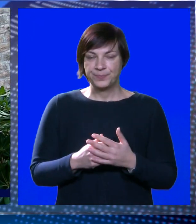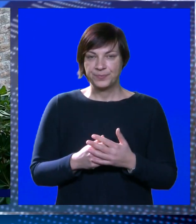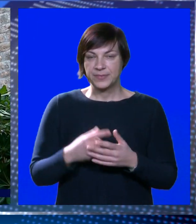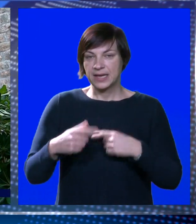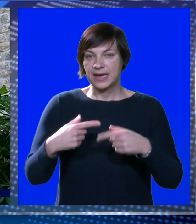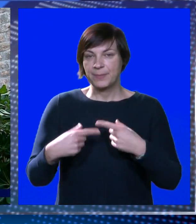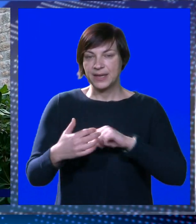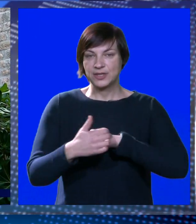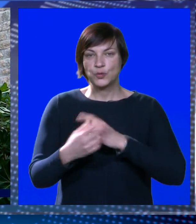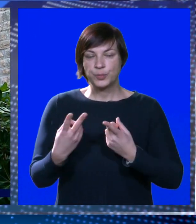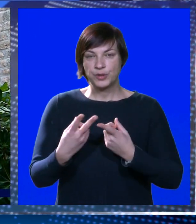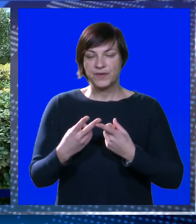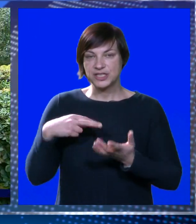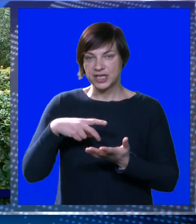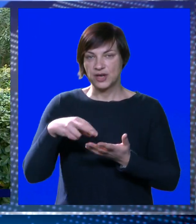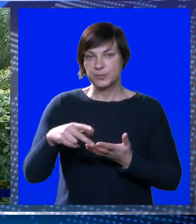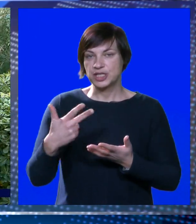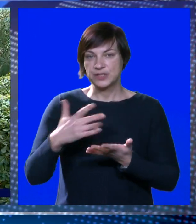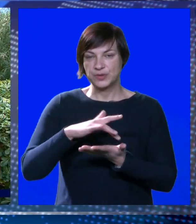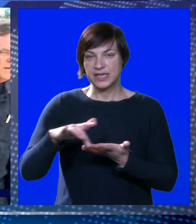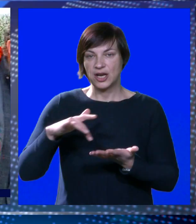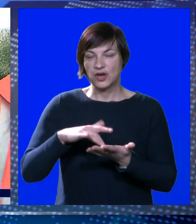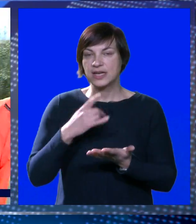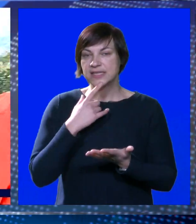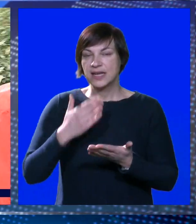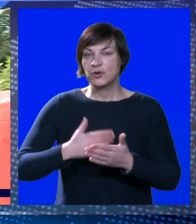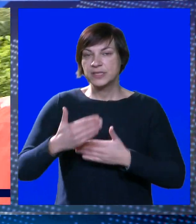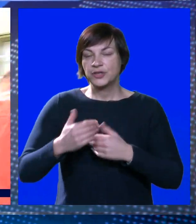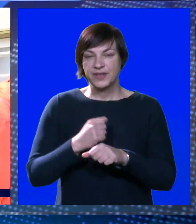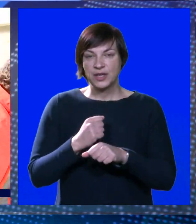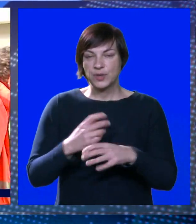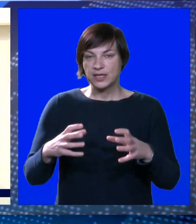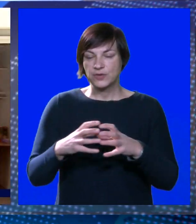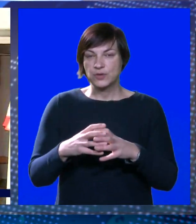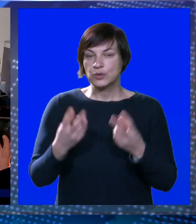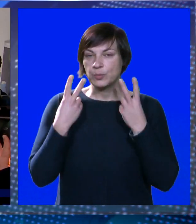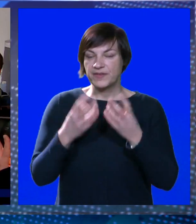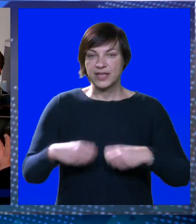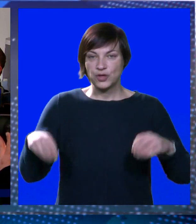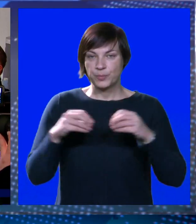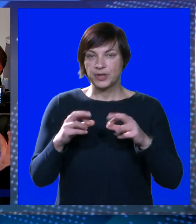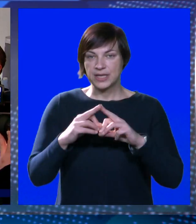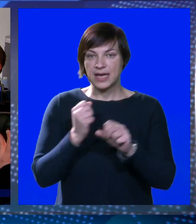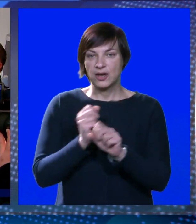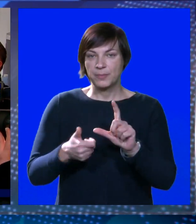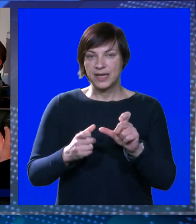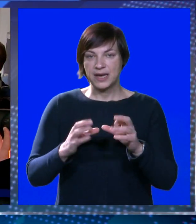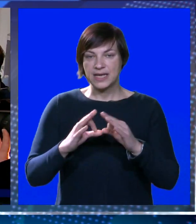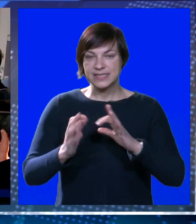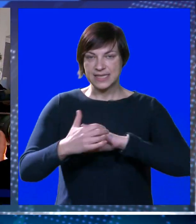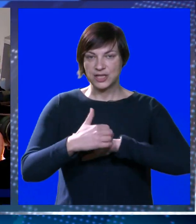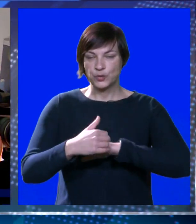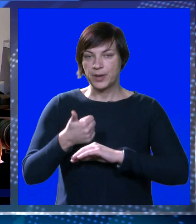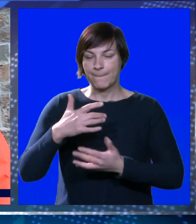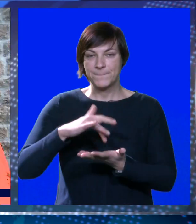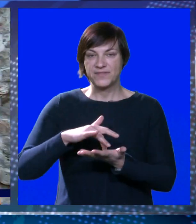Kamere Dubrovačke televizije obišle su tri lokacije na kojima se odvijaju radovi, u sklopu kapitalnog projekta Aglomeracije Dubrovnik.